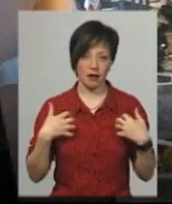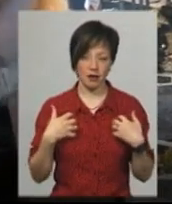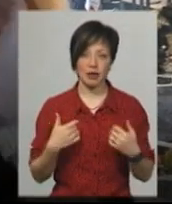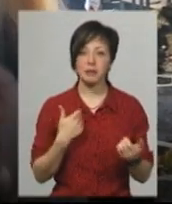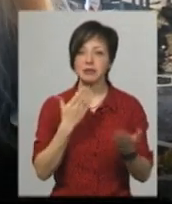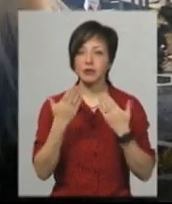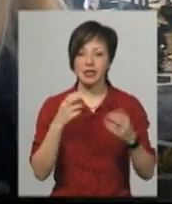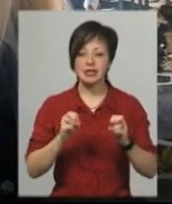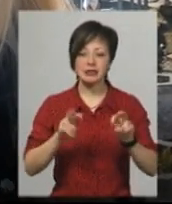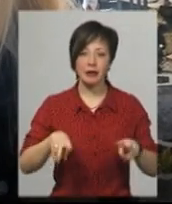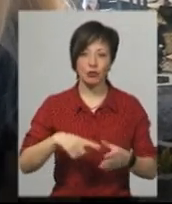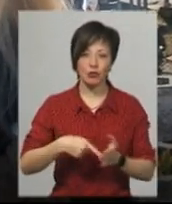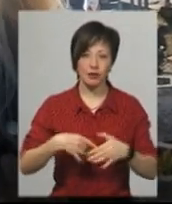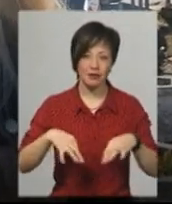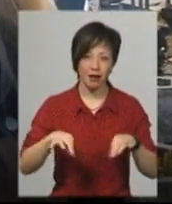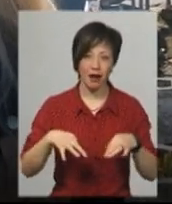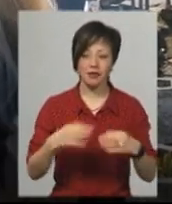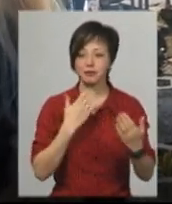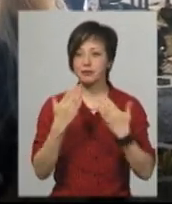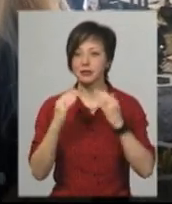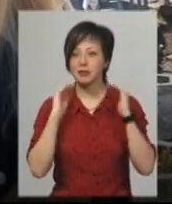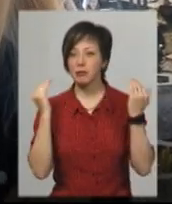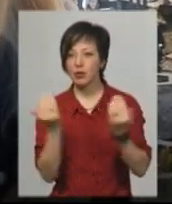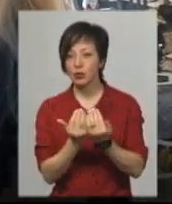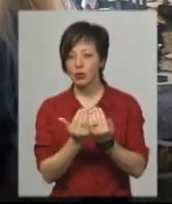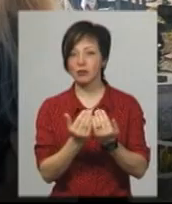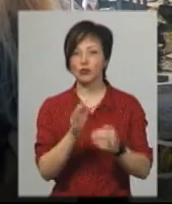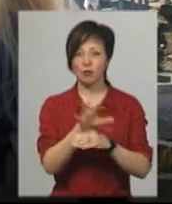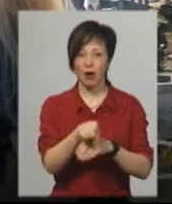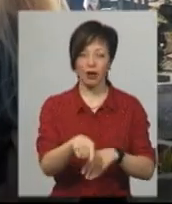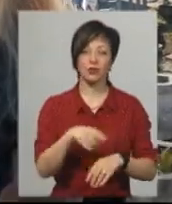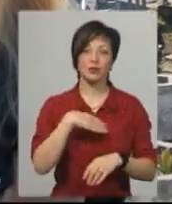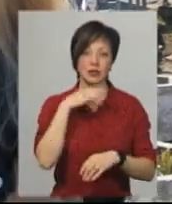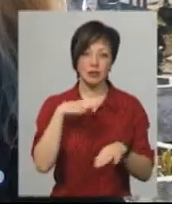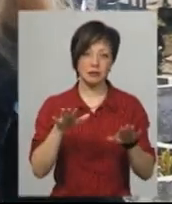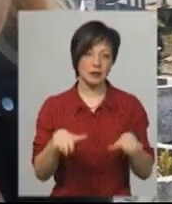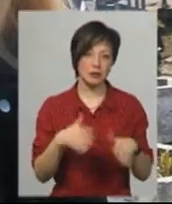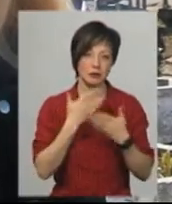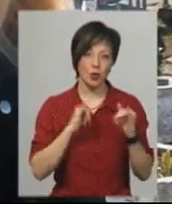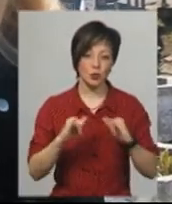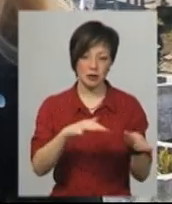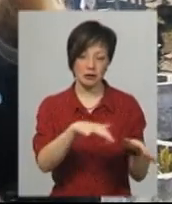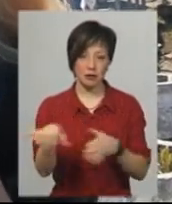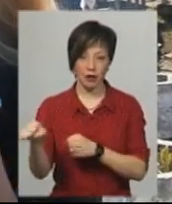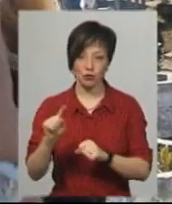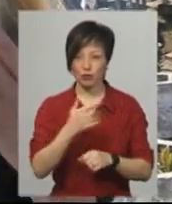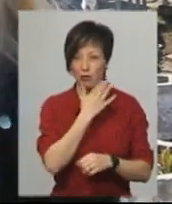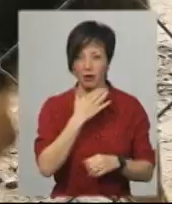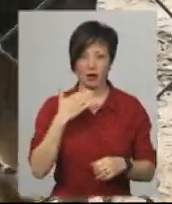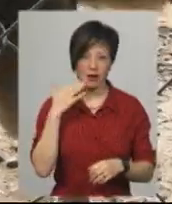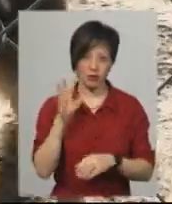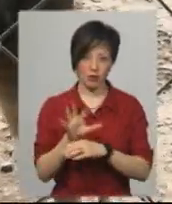спілкуємося із спецкомун-трансом і спілкуємося з притулками. В притулках собак достатньо, там місць немає. Їх просто нема куди забрати, собак дуже багато.